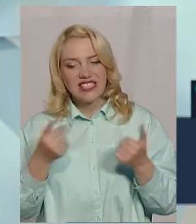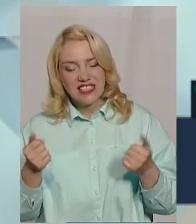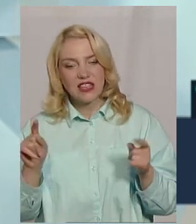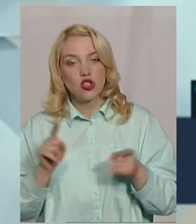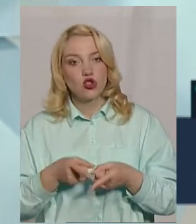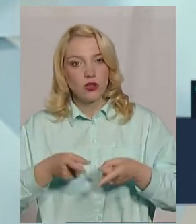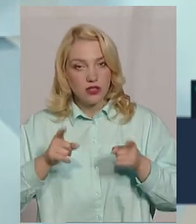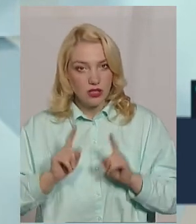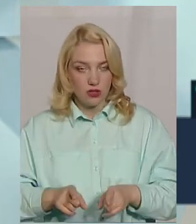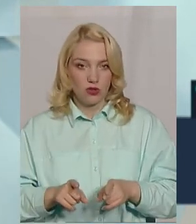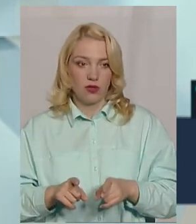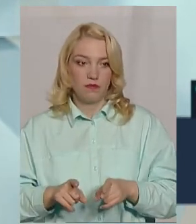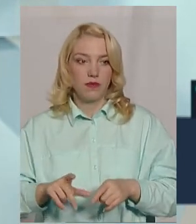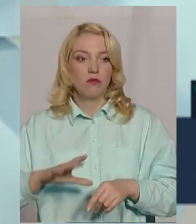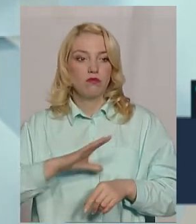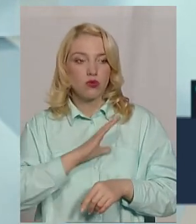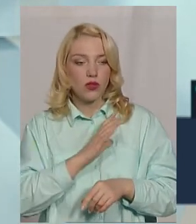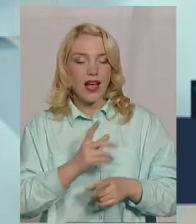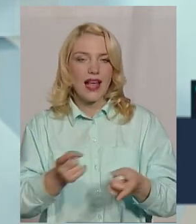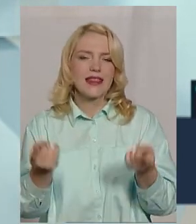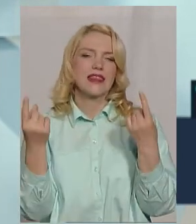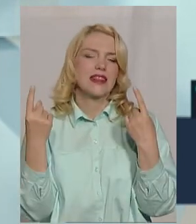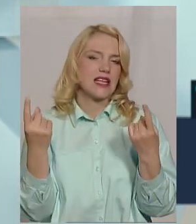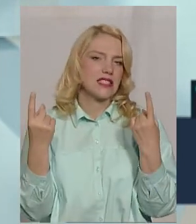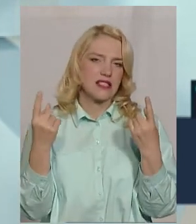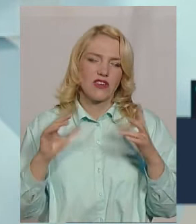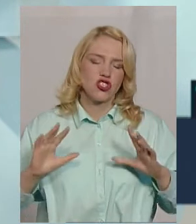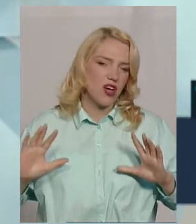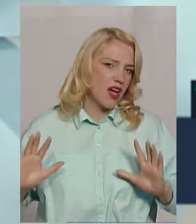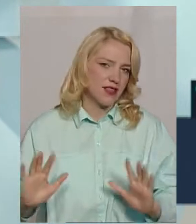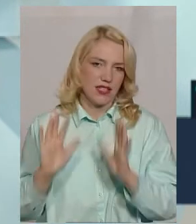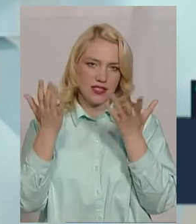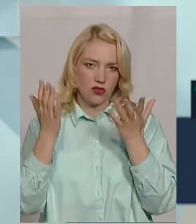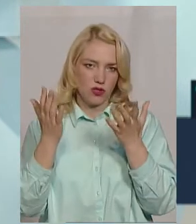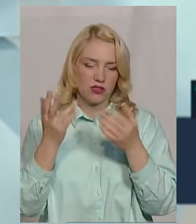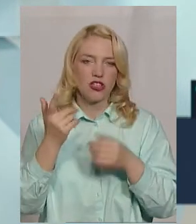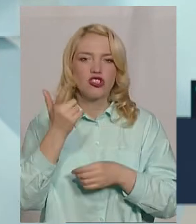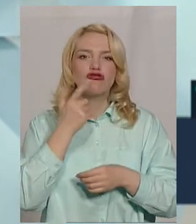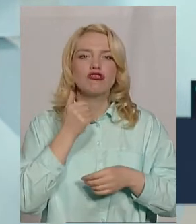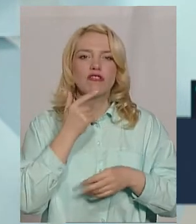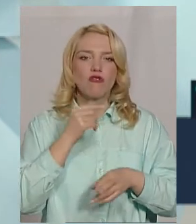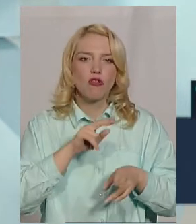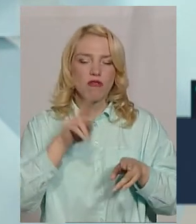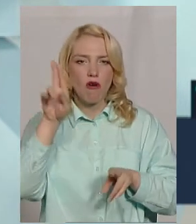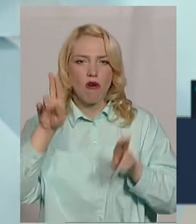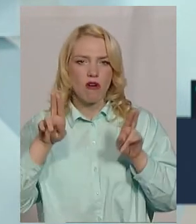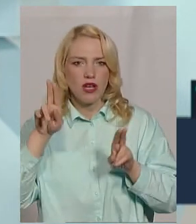що дійсно була надзвичайна ситуація певного червоного рівня, так скажемо.